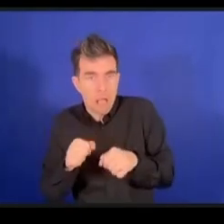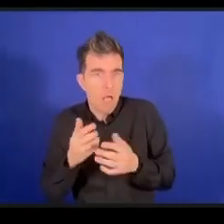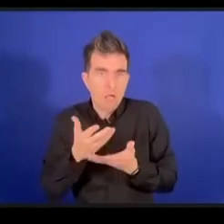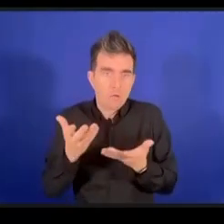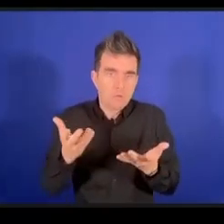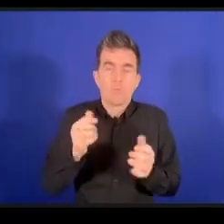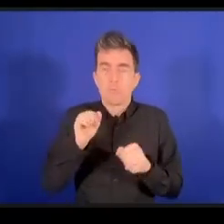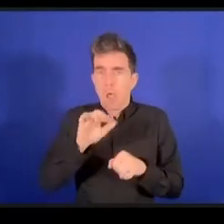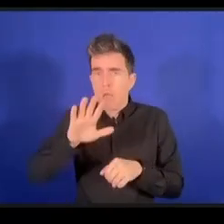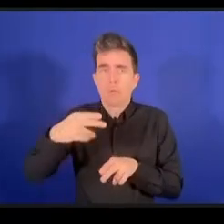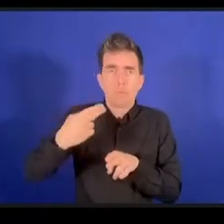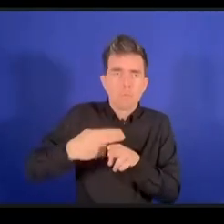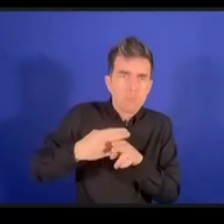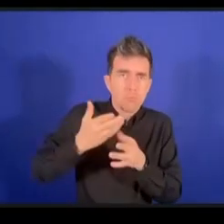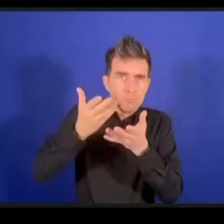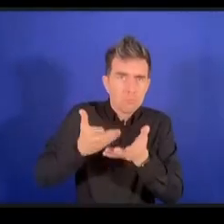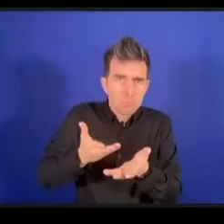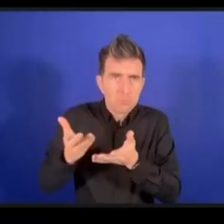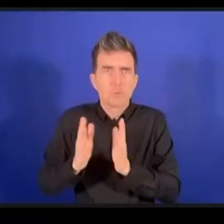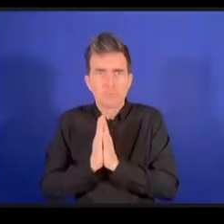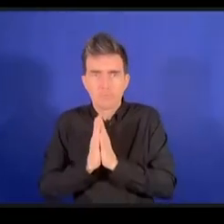لنا مع أوجزته